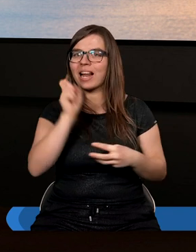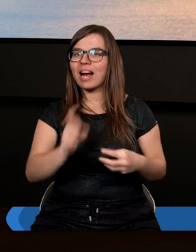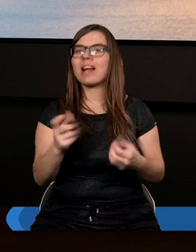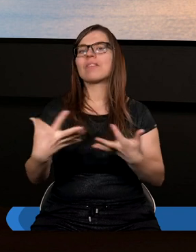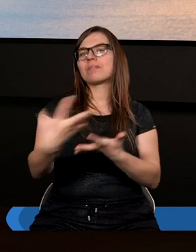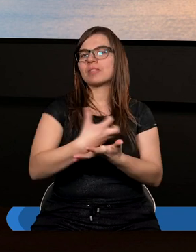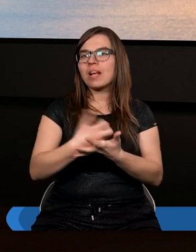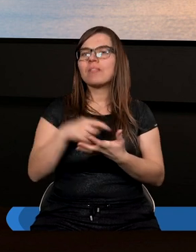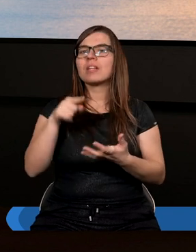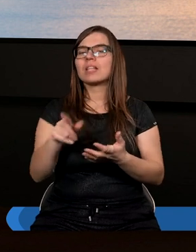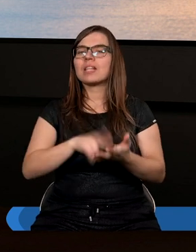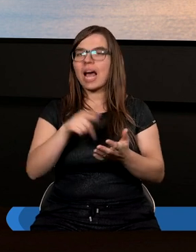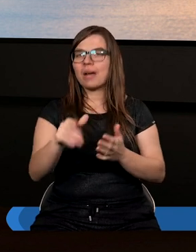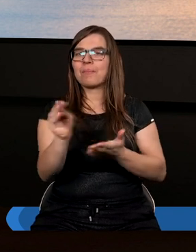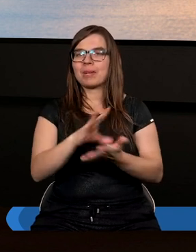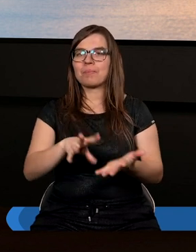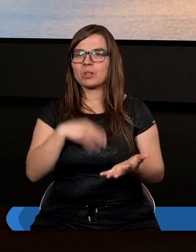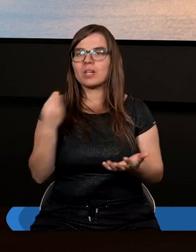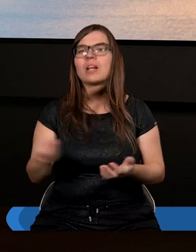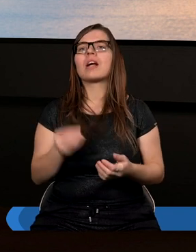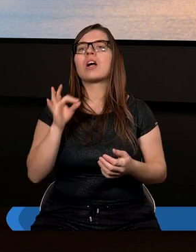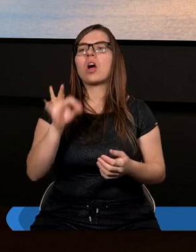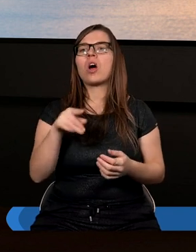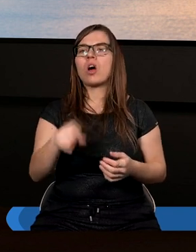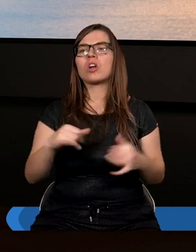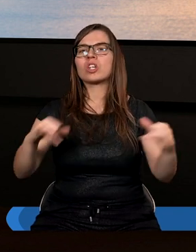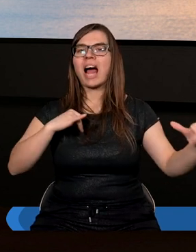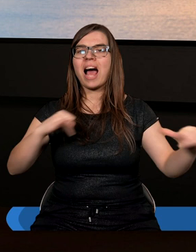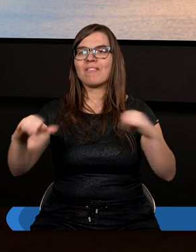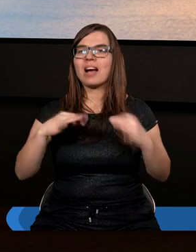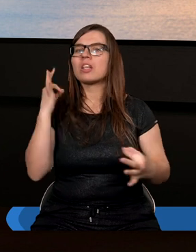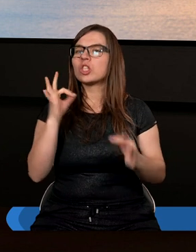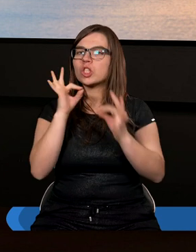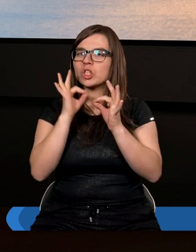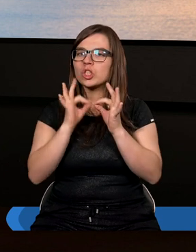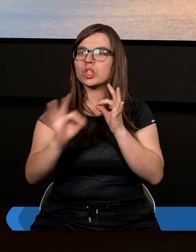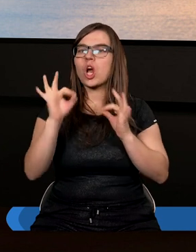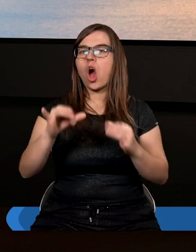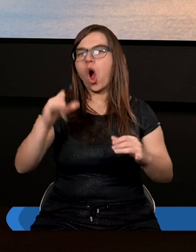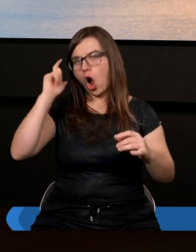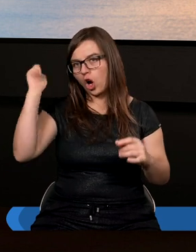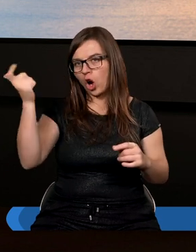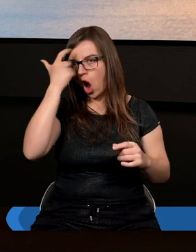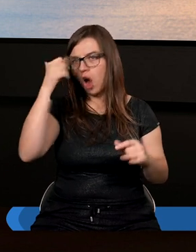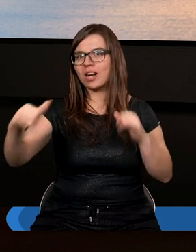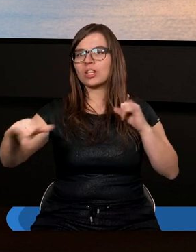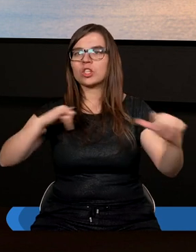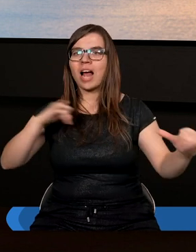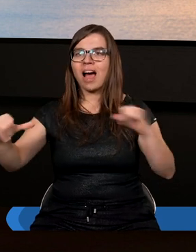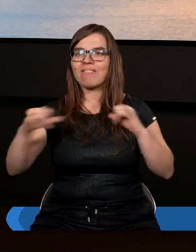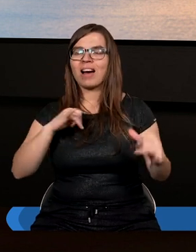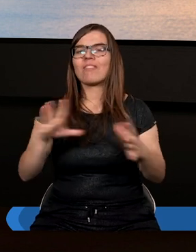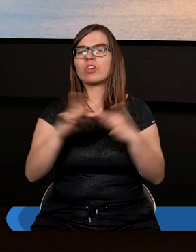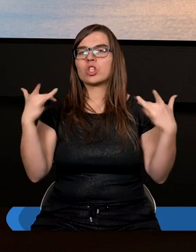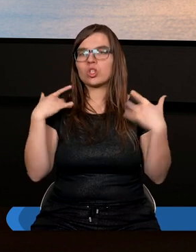zawartych na stronach tej księgi. Szafarstwo. A dziś szczególnie o roli szafarstwa w życiu